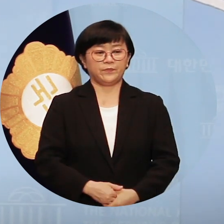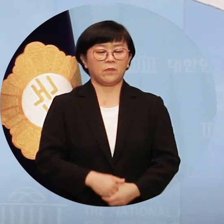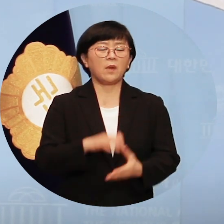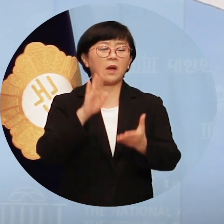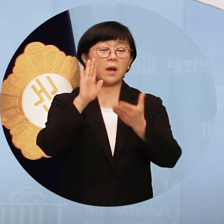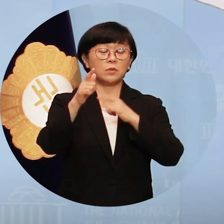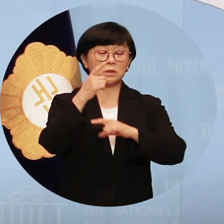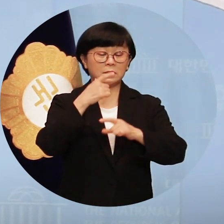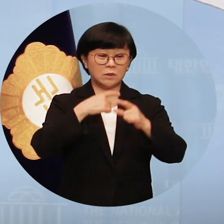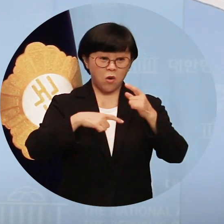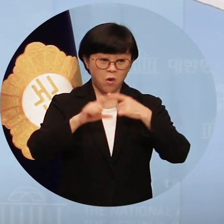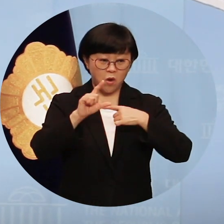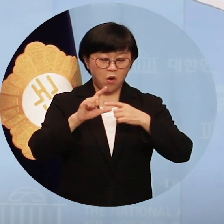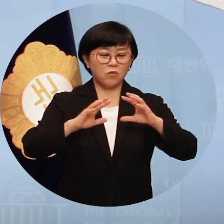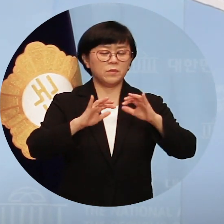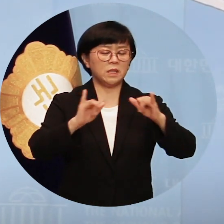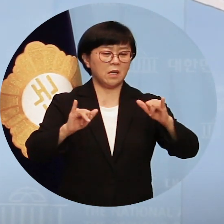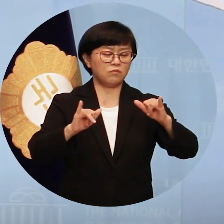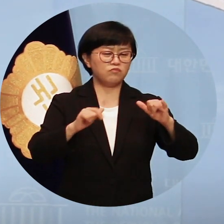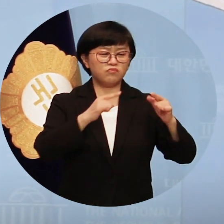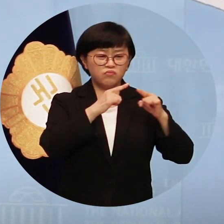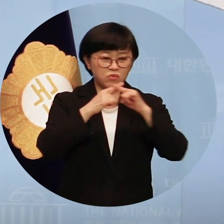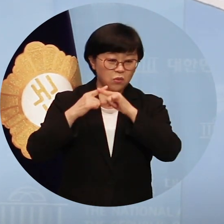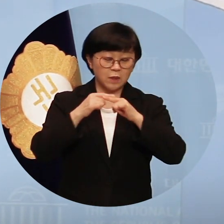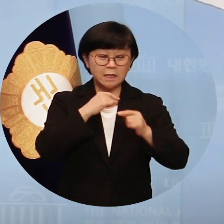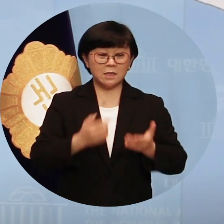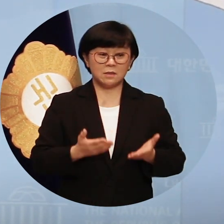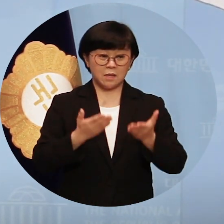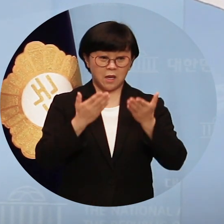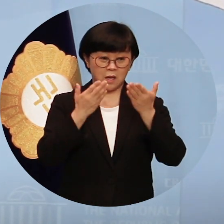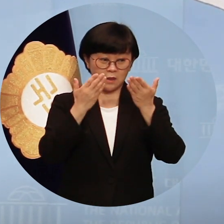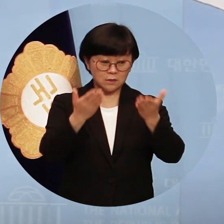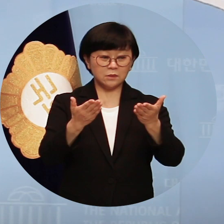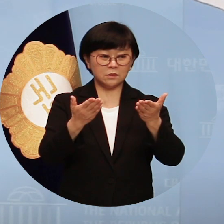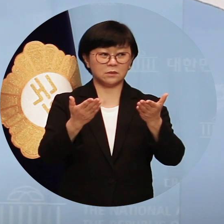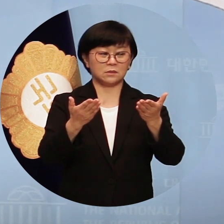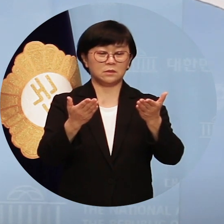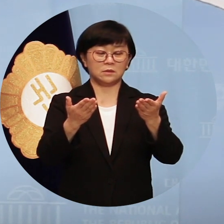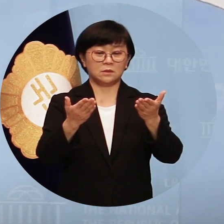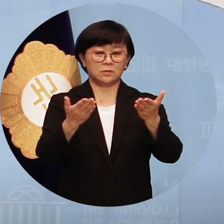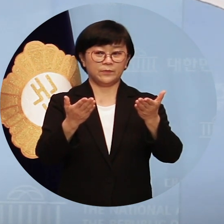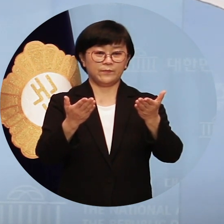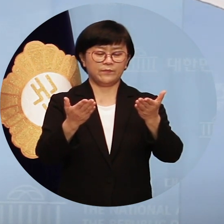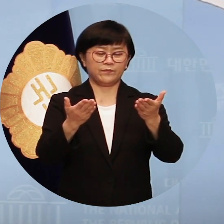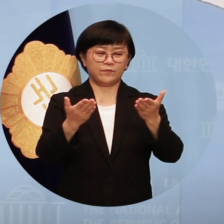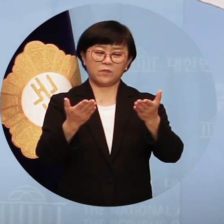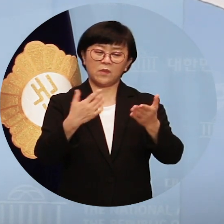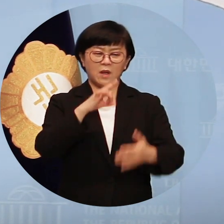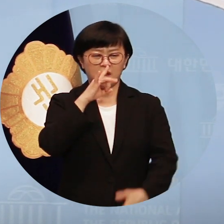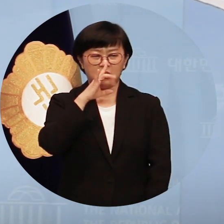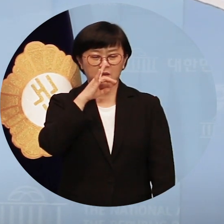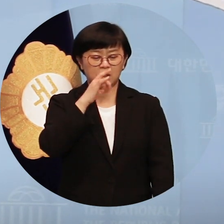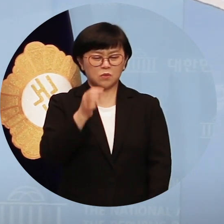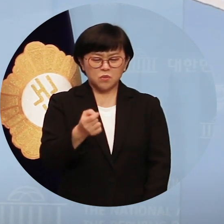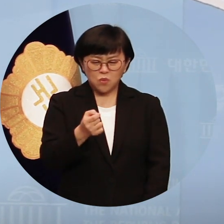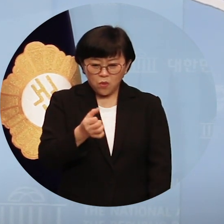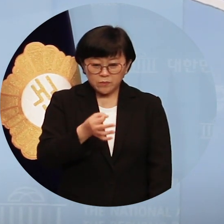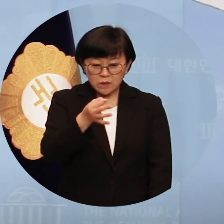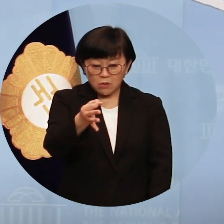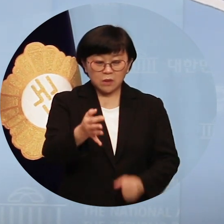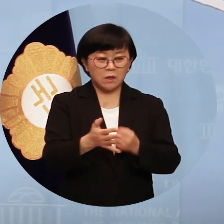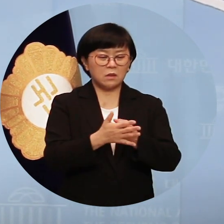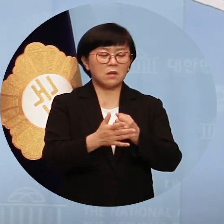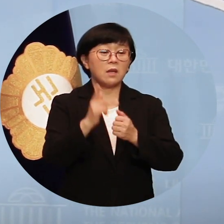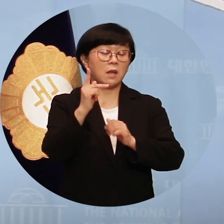이제 더 이상 국민의 일방적 희생을 요구하는 간헐적이고 임의적인 찔끔지원으로는 K